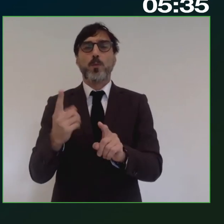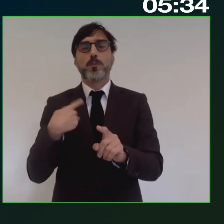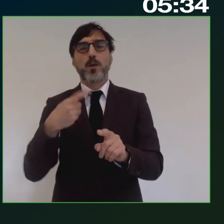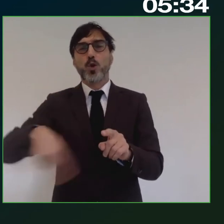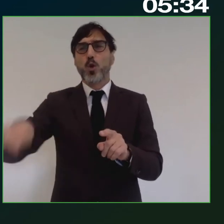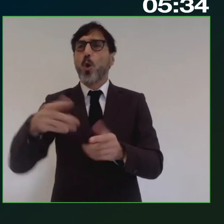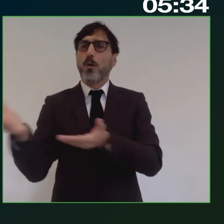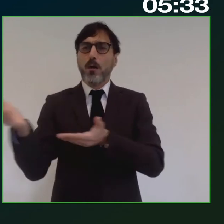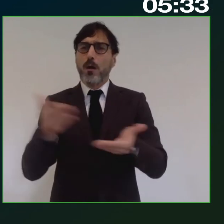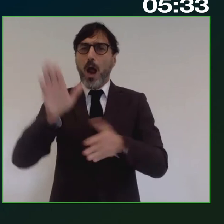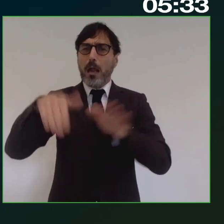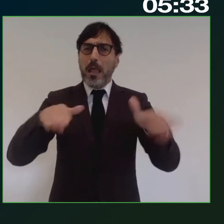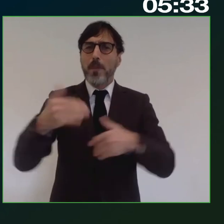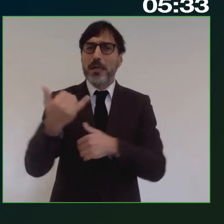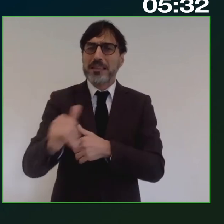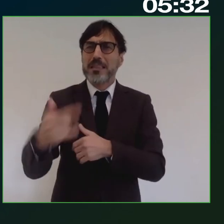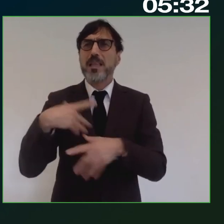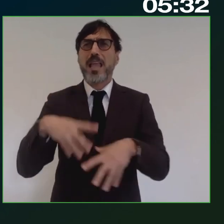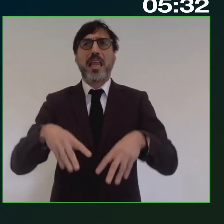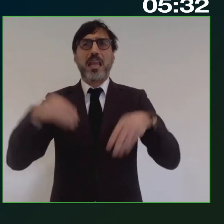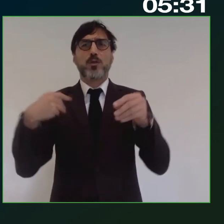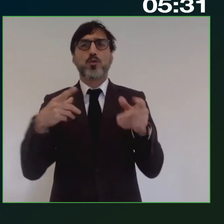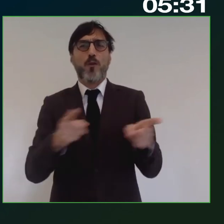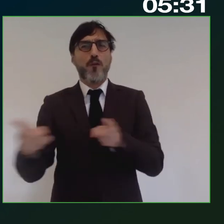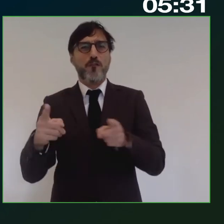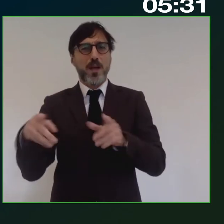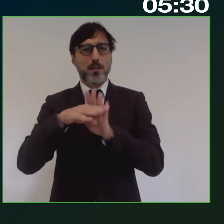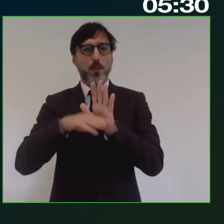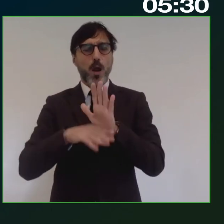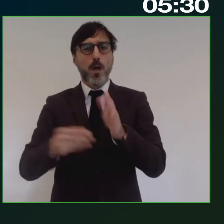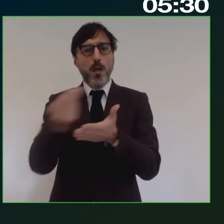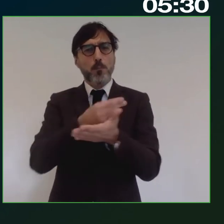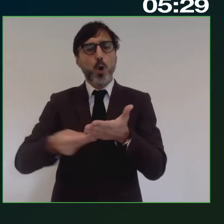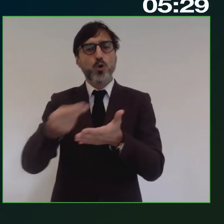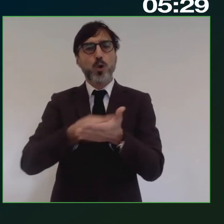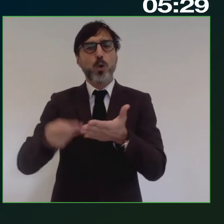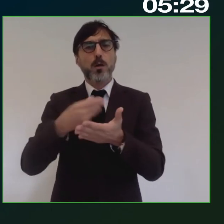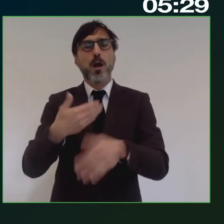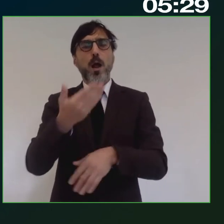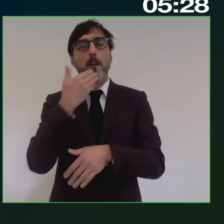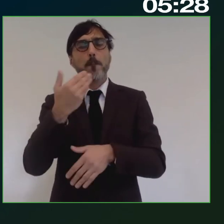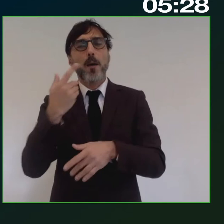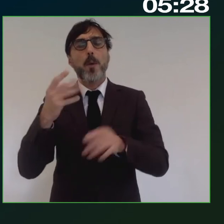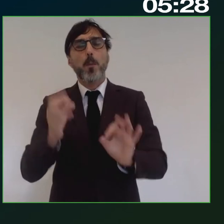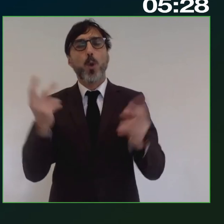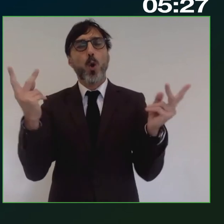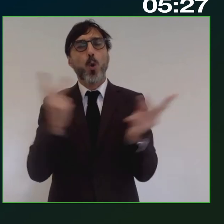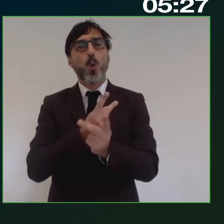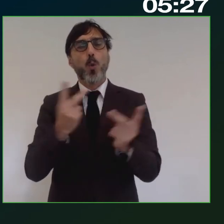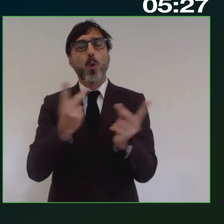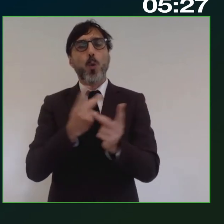convocati sicuramente in una fase programmatica progettuale, ma una vera e propria forma